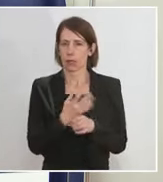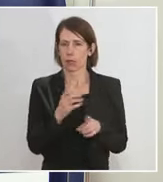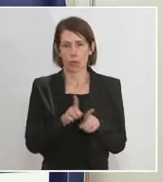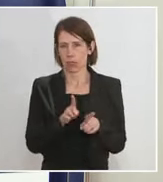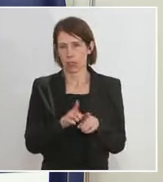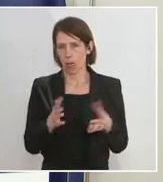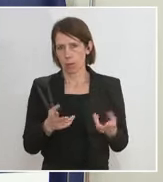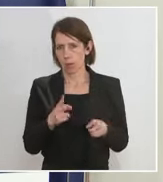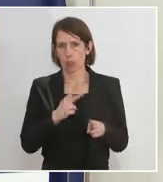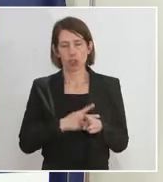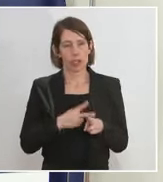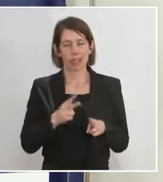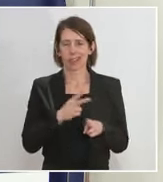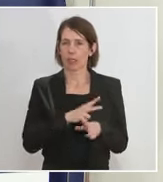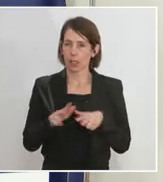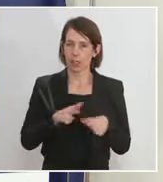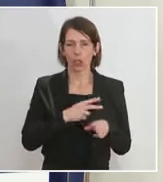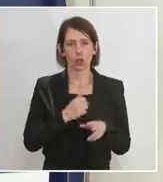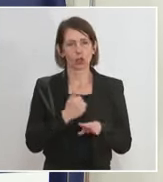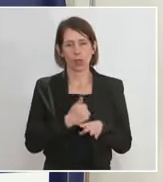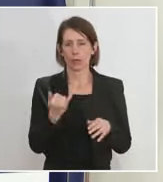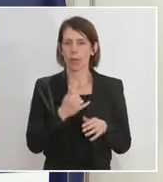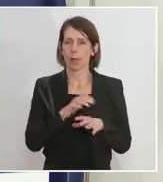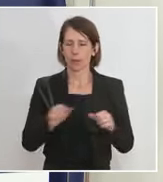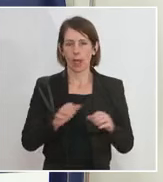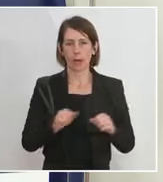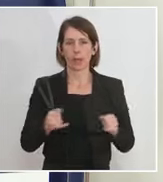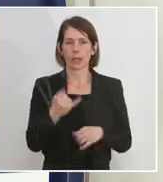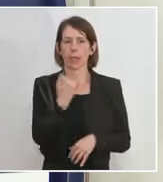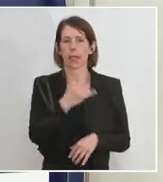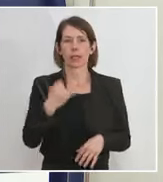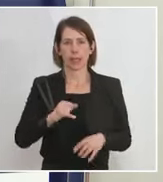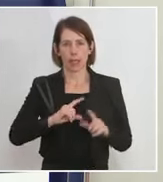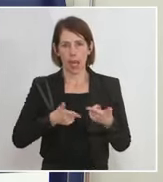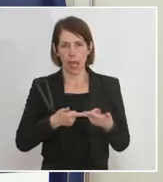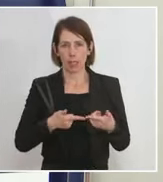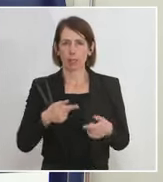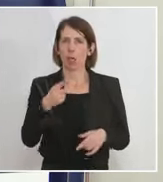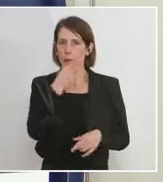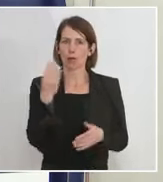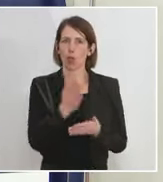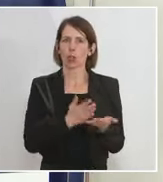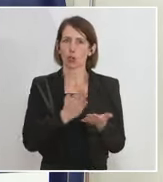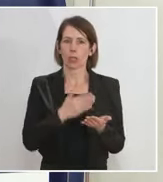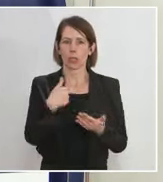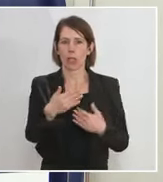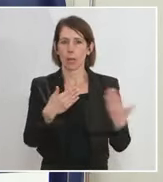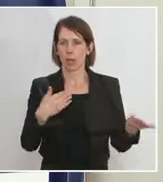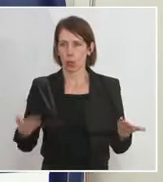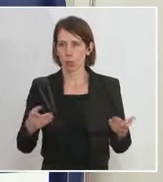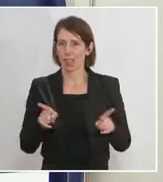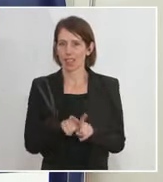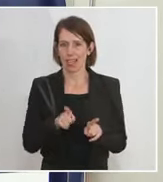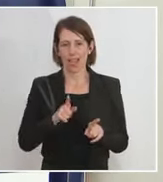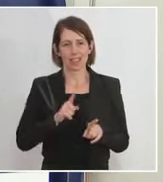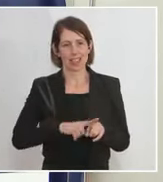- und Regierungschefs haben immer vereinbart, dass jedes Land seinen Bevölkerungsanteil erhält und gleichzeitig ausgeliefert